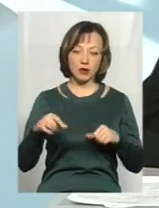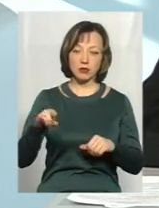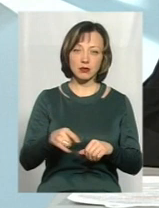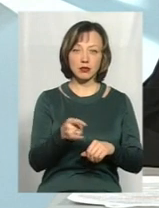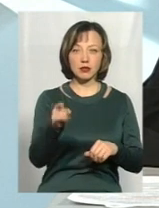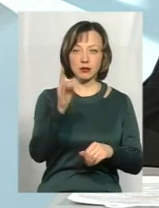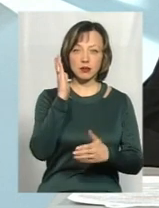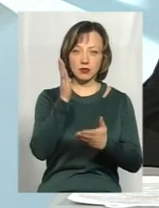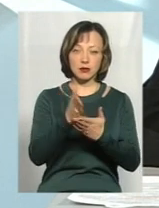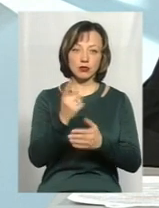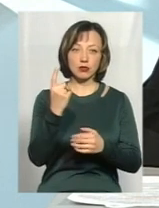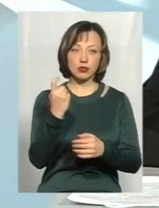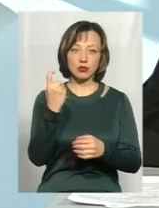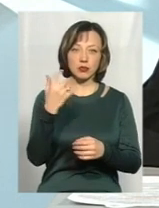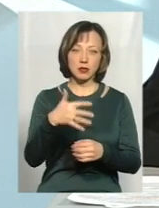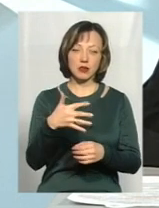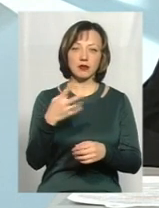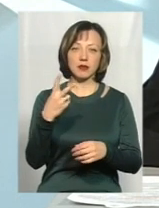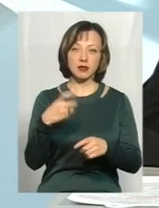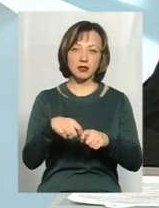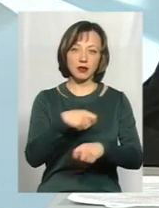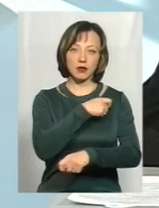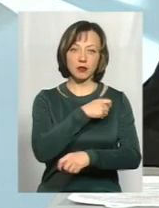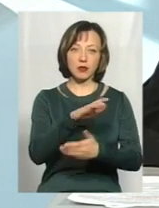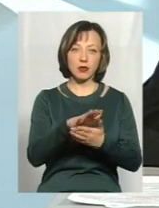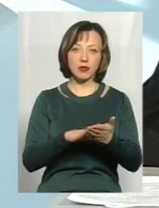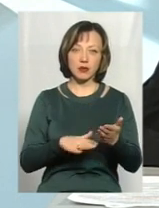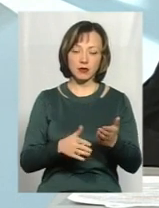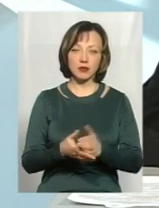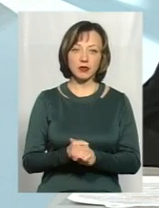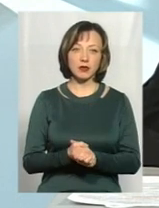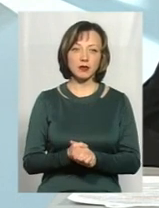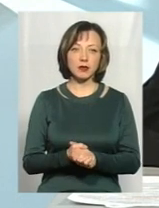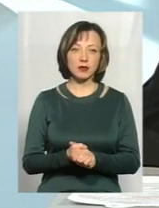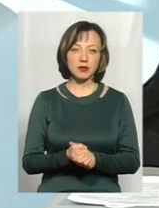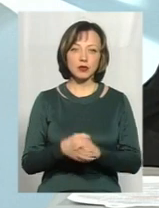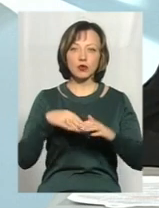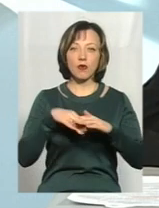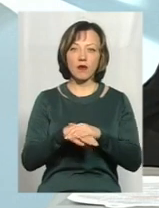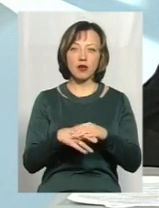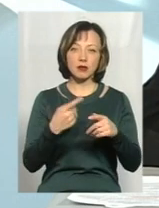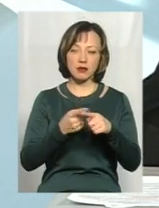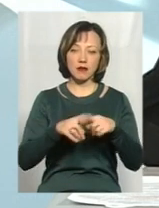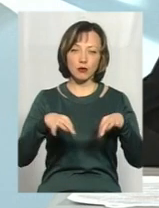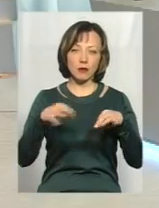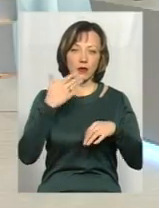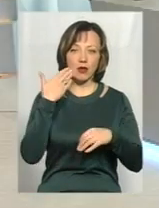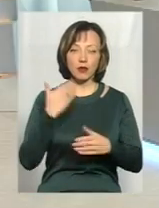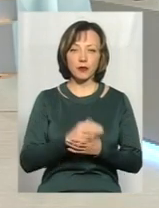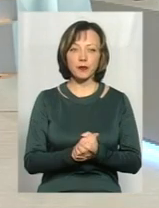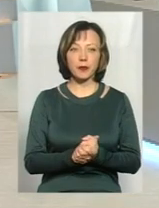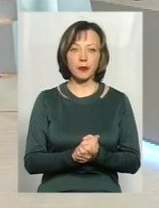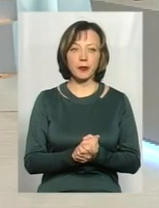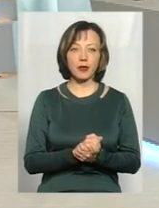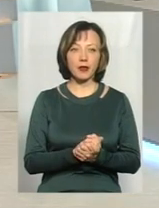спокійно рухається 100, 150, 200 кілометрів, де подальше за межі дежу області виїхати, сховати даний автомобіль. А скільки